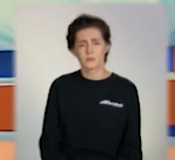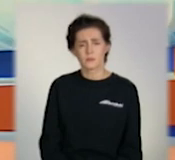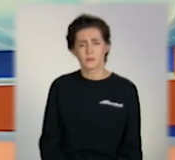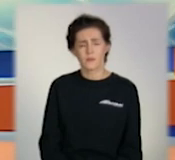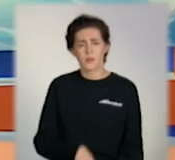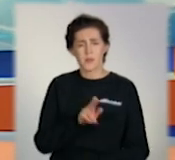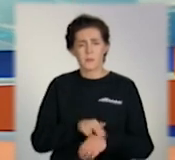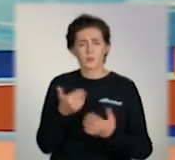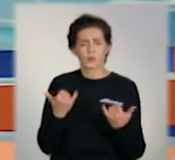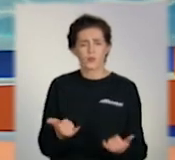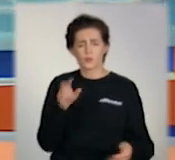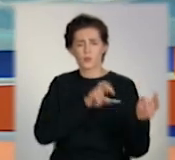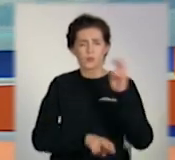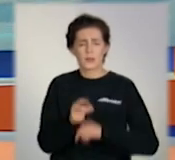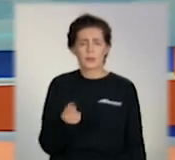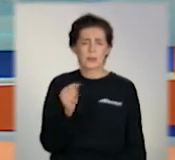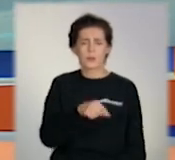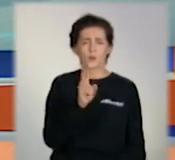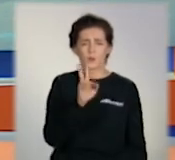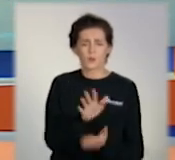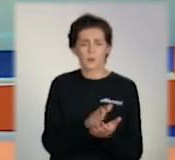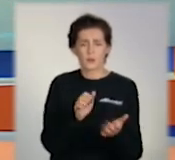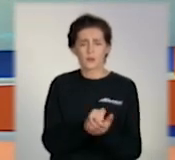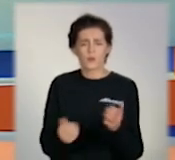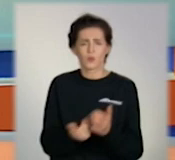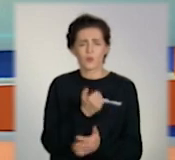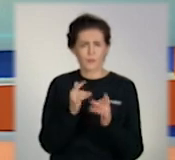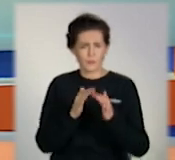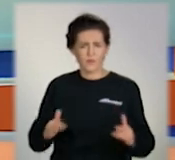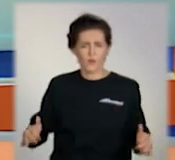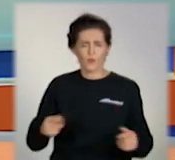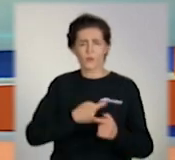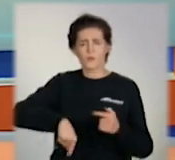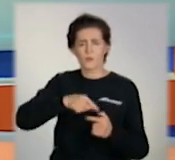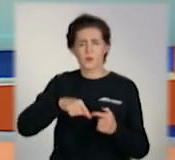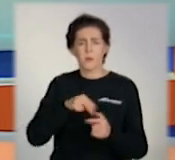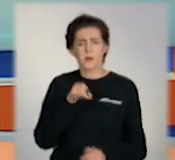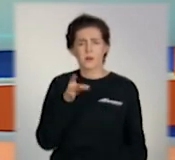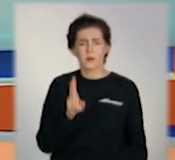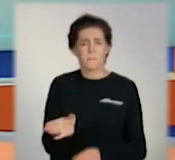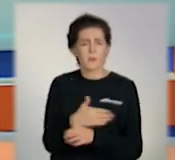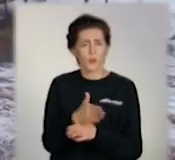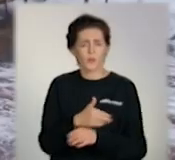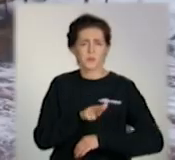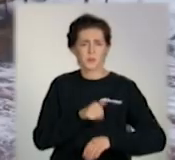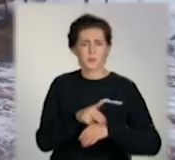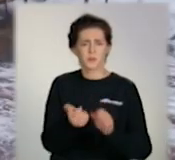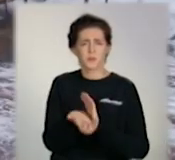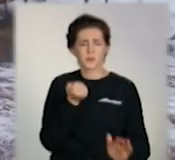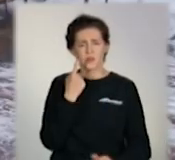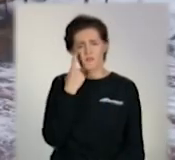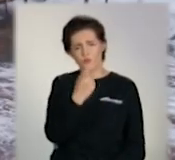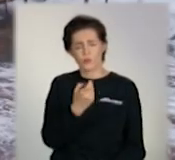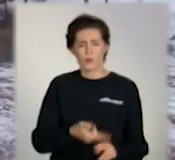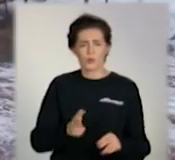Правоохоронці шукають і тих, хто пошкодив новорічні ядки в одному із парків Маріуполя. Поліцейські отримали звернення,